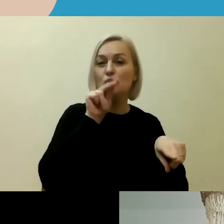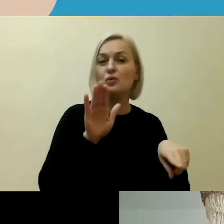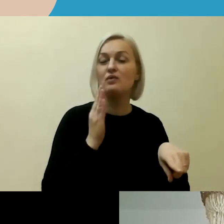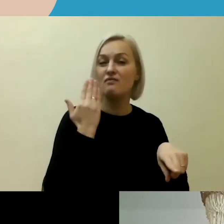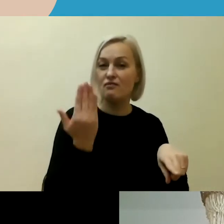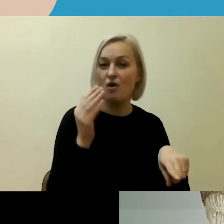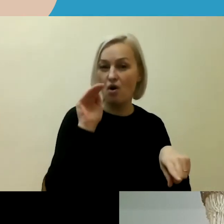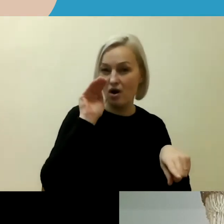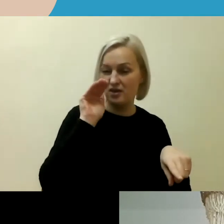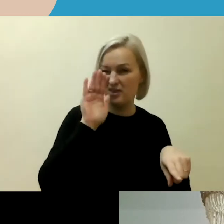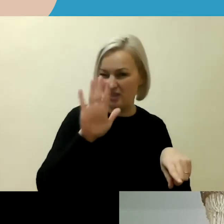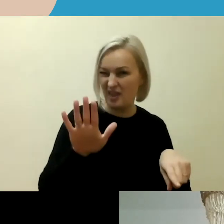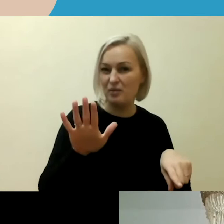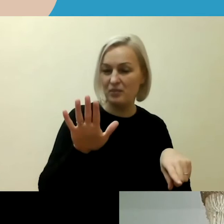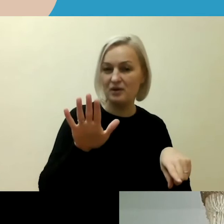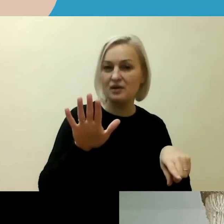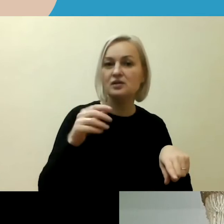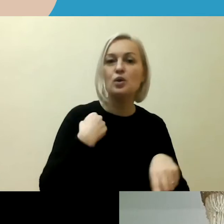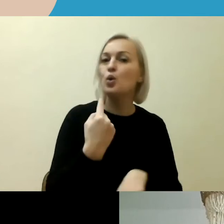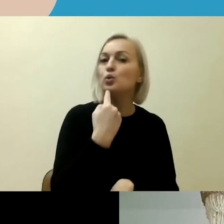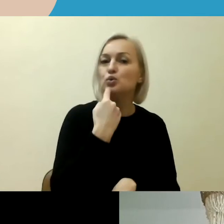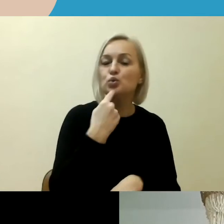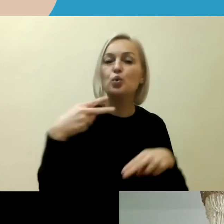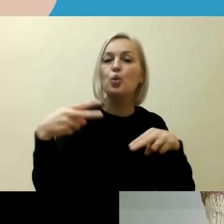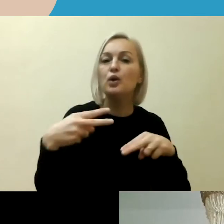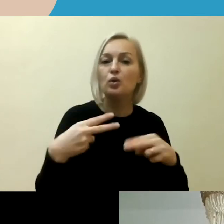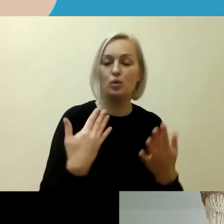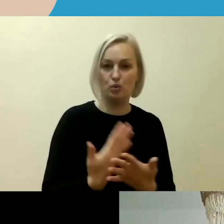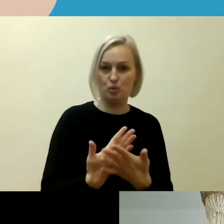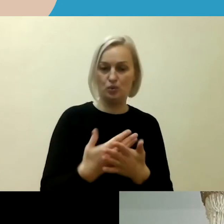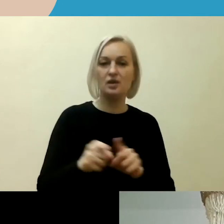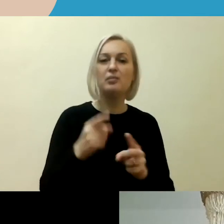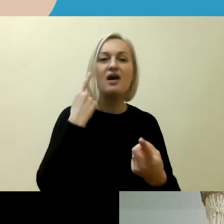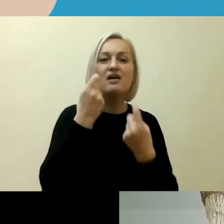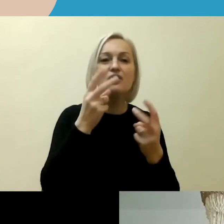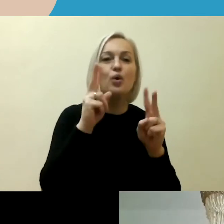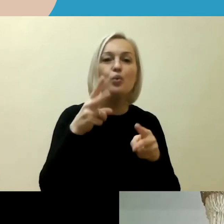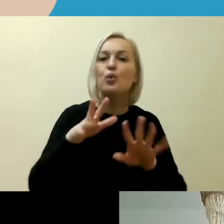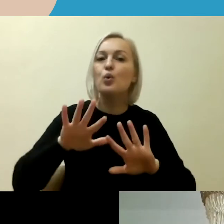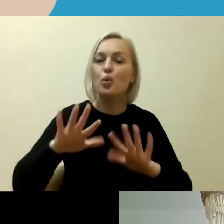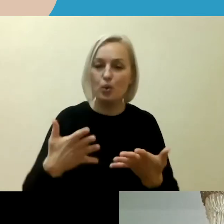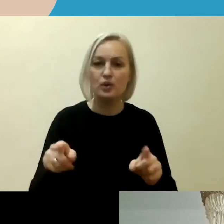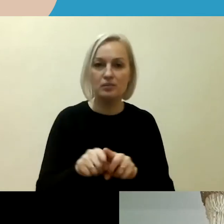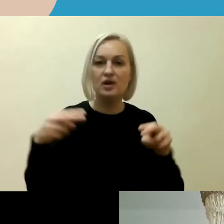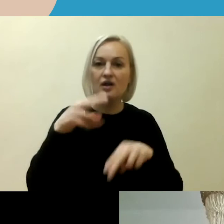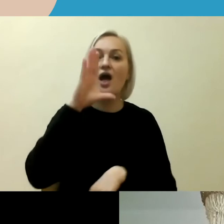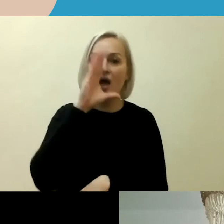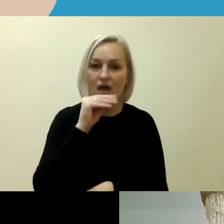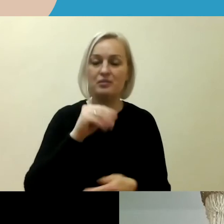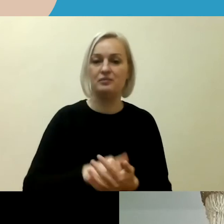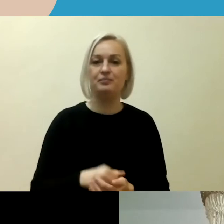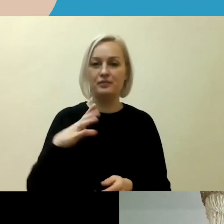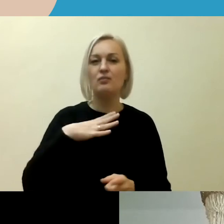visada taip pavyksta įrodyti, nes kokių dominų jiems reikia, kad būtų įrodyma. Tai šiuo atžilgiu, tai buvo labai labai teigiamas,